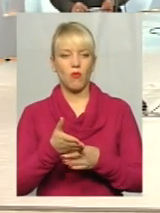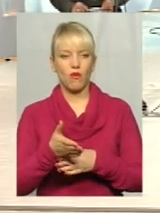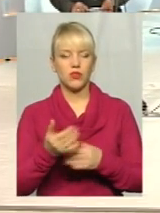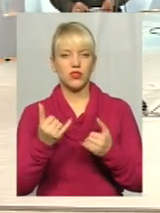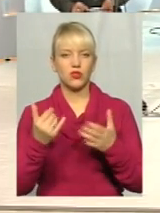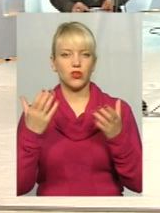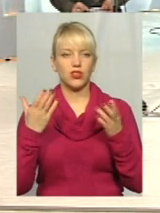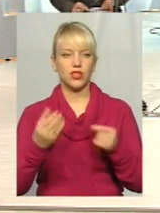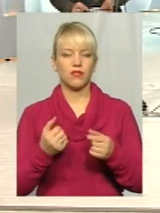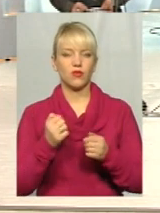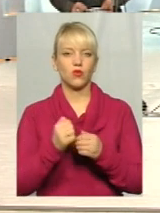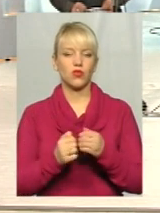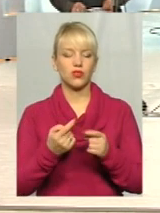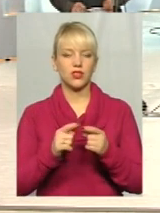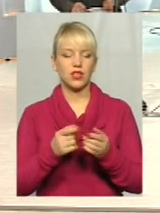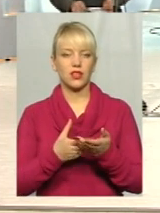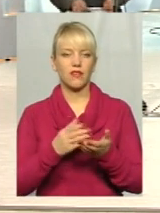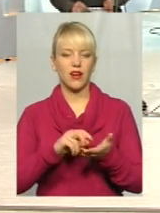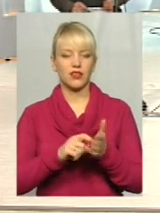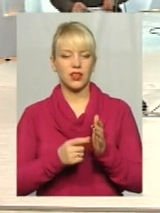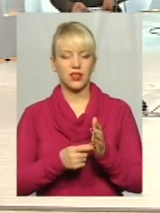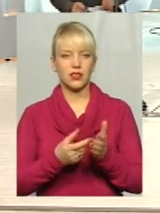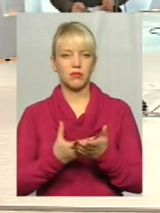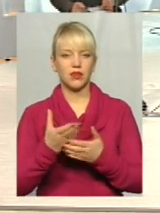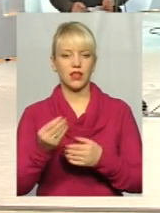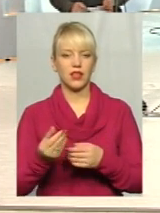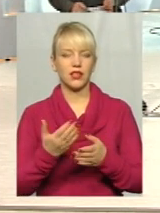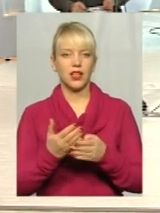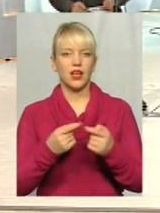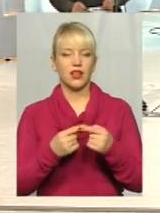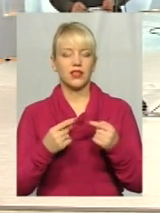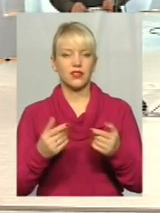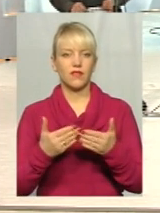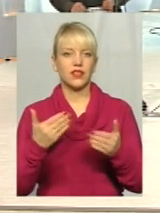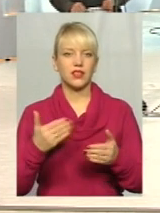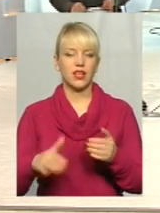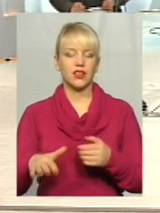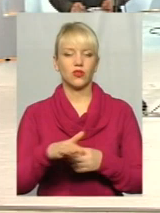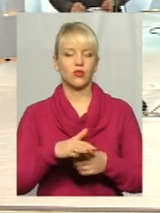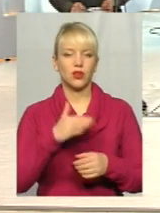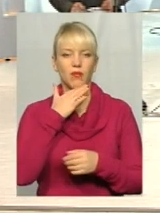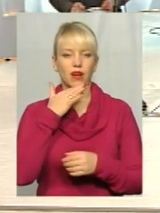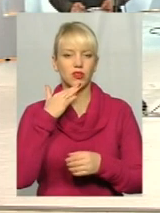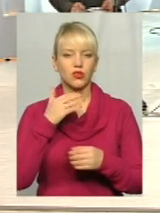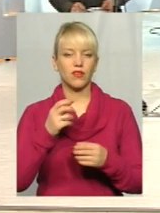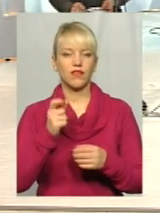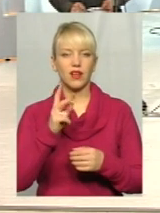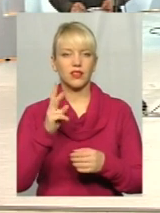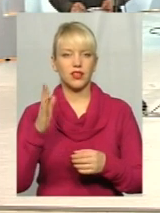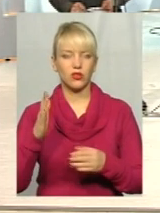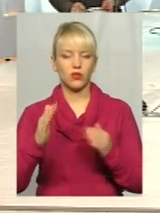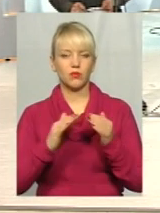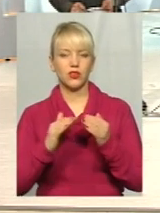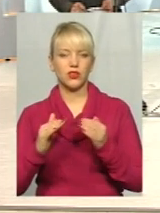в кожного так квартирна плата різна, залежить і від території багатоквартирного будинку, і від висотності